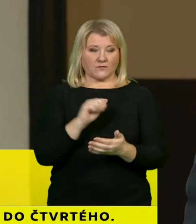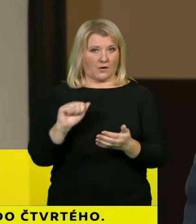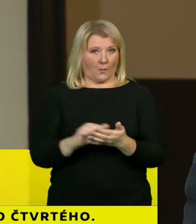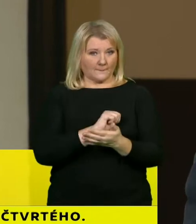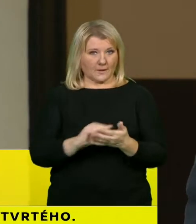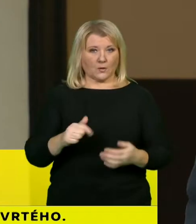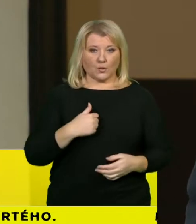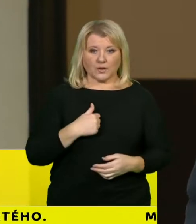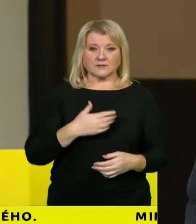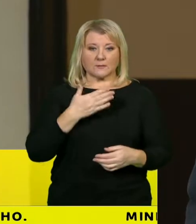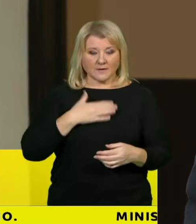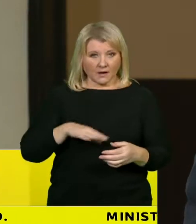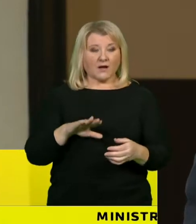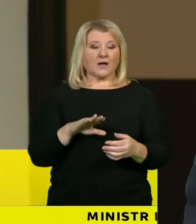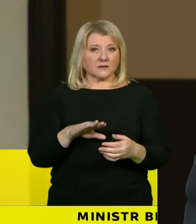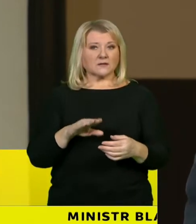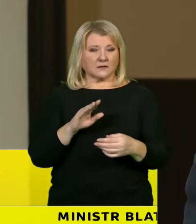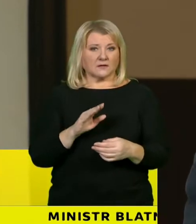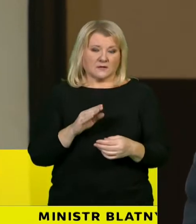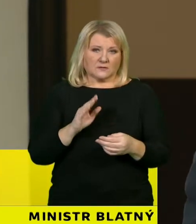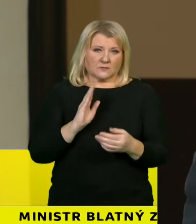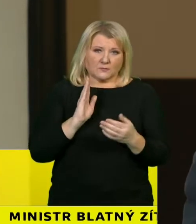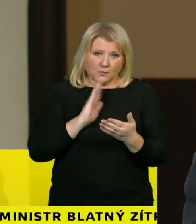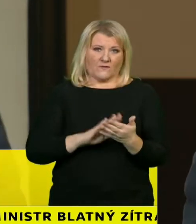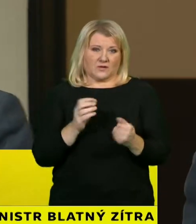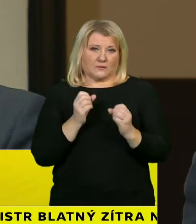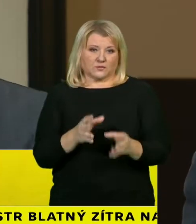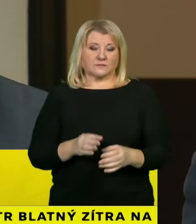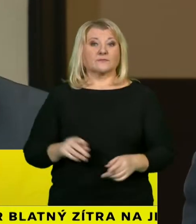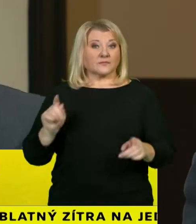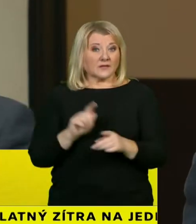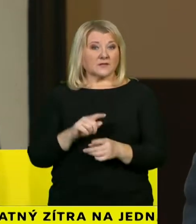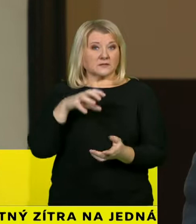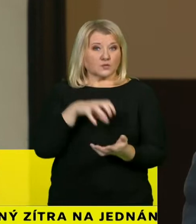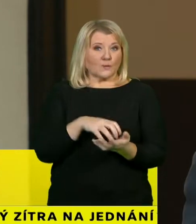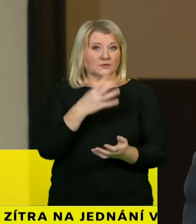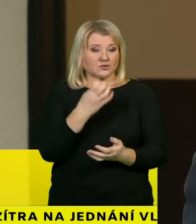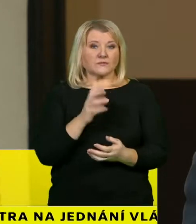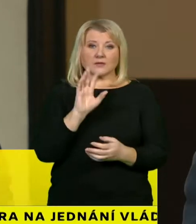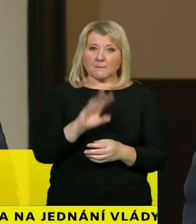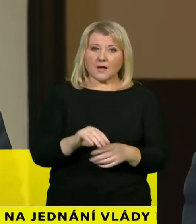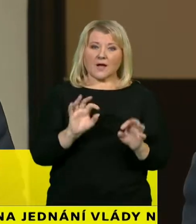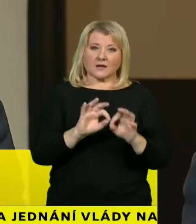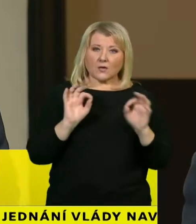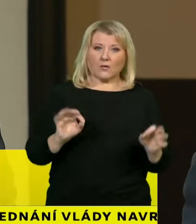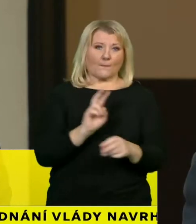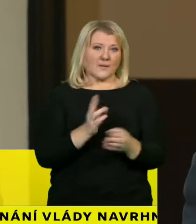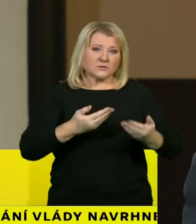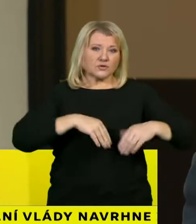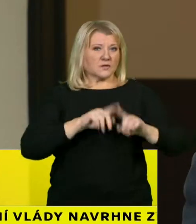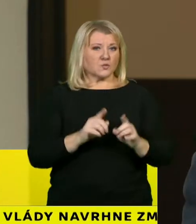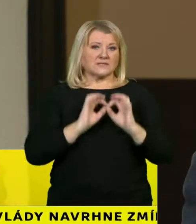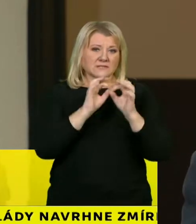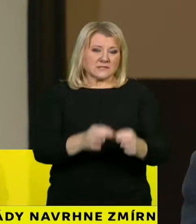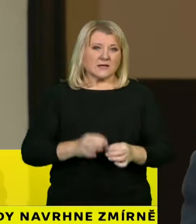velmi rád, že k tomu může dojít, samozřejmě platí i ve stupni 4. režimová opatření, to jsou roušky po celou dobu vyučování,